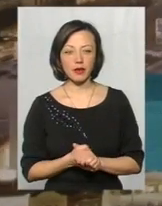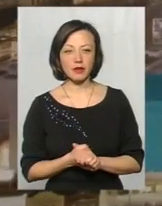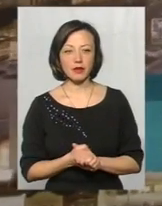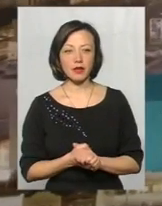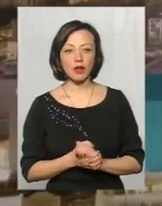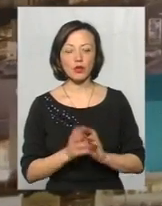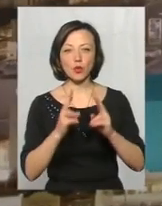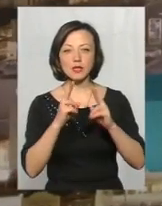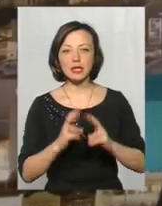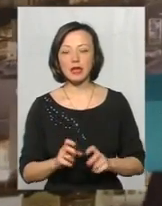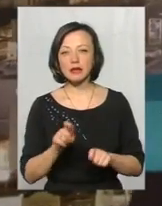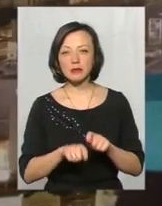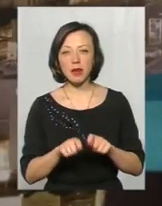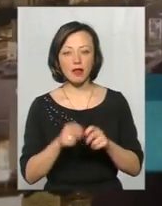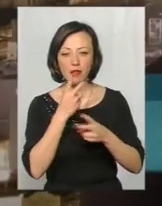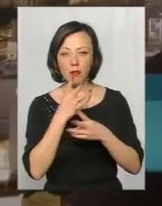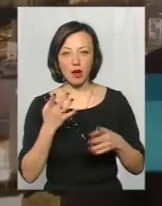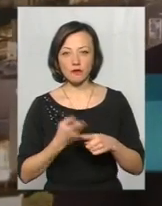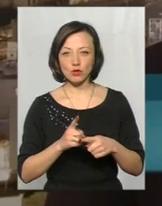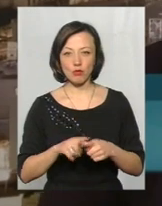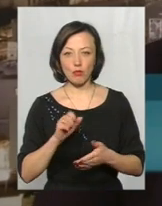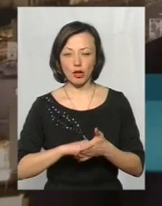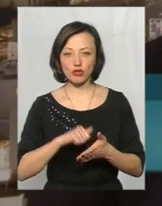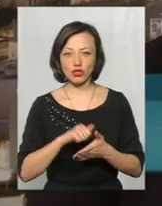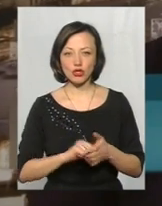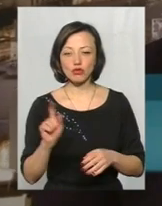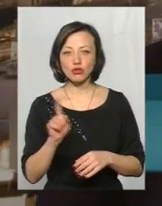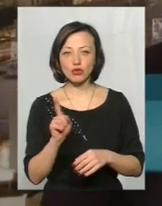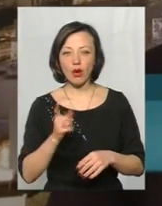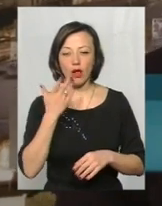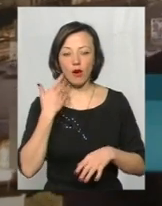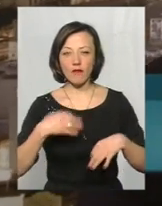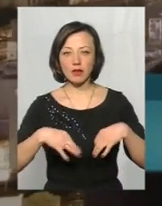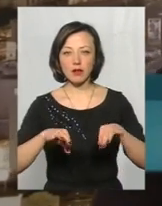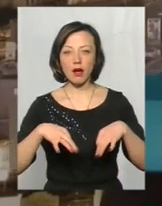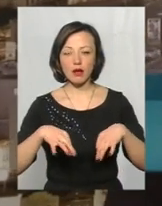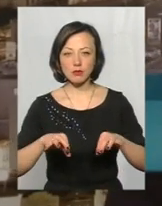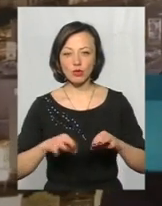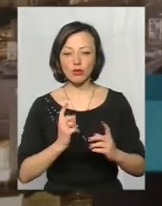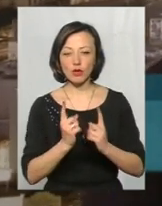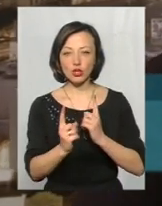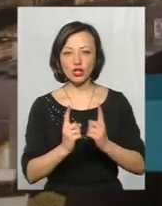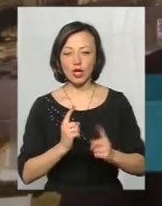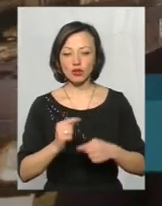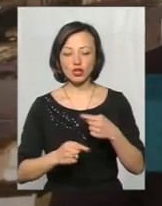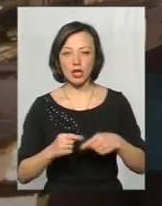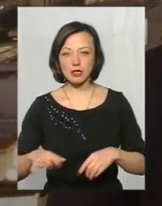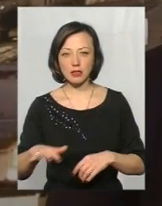експерти абсолютно не бачать в цьому причину, в тому, що легковий транспорт приїжджає через територію